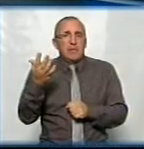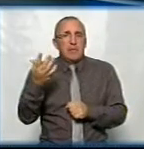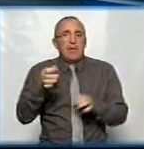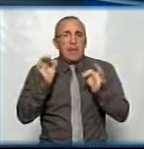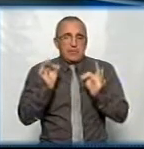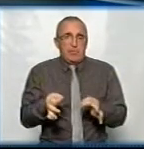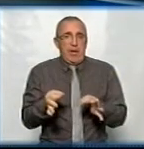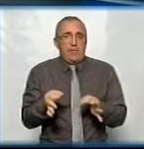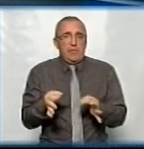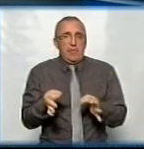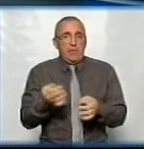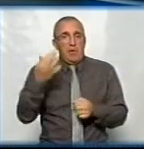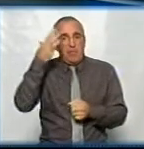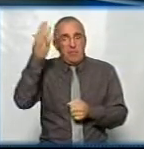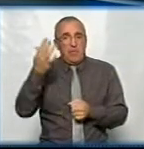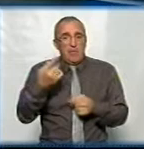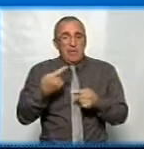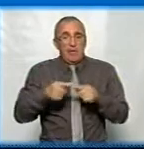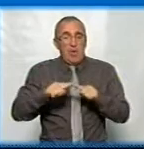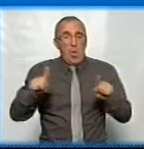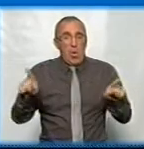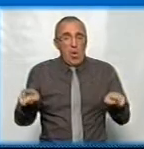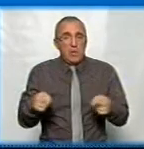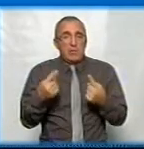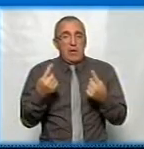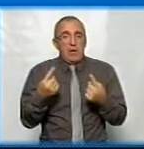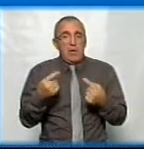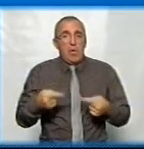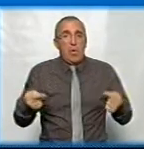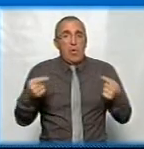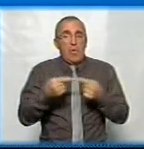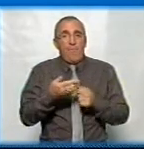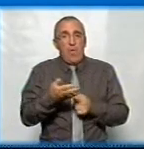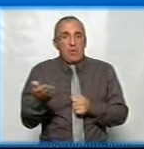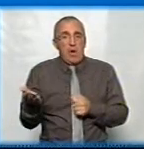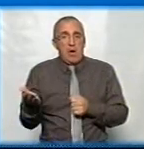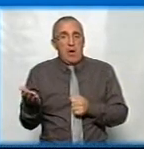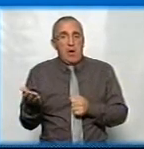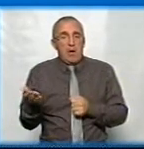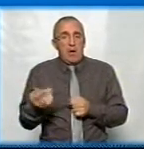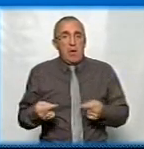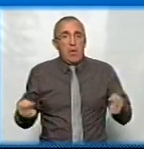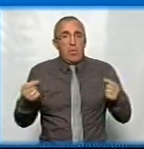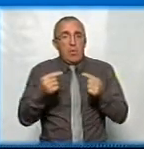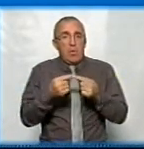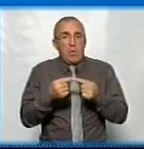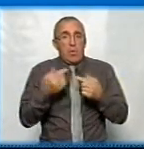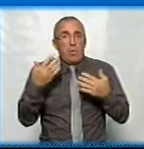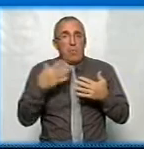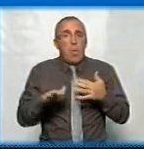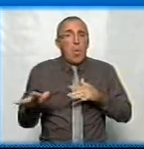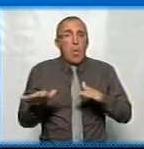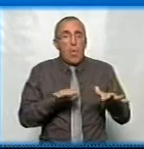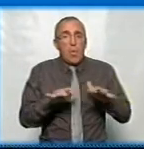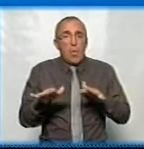насправді, мета самими організаторами конкретно вона уточнювалася вже по ходу